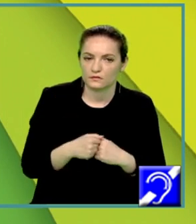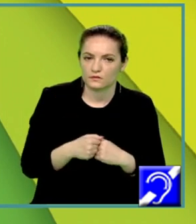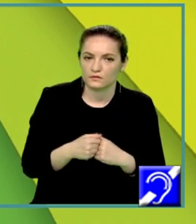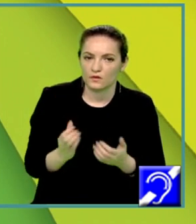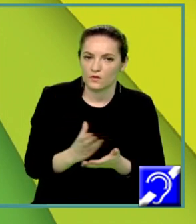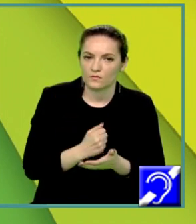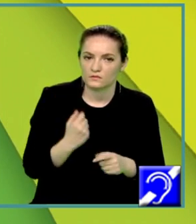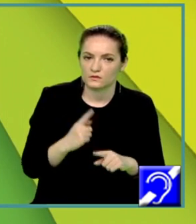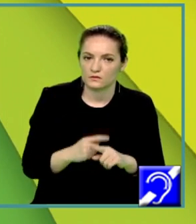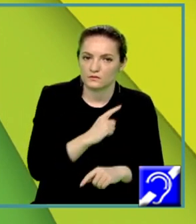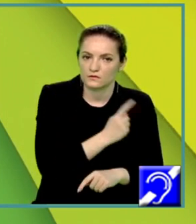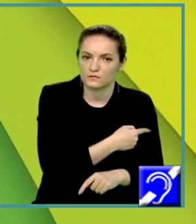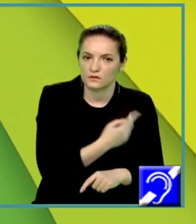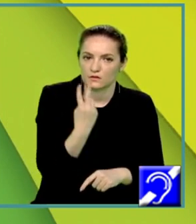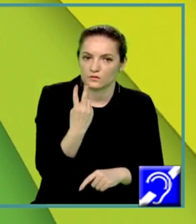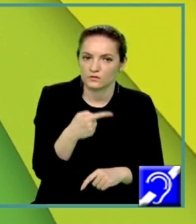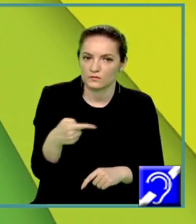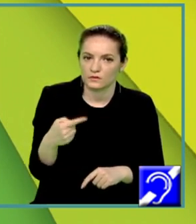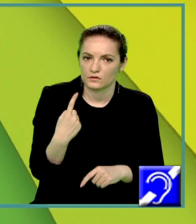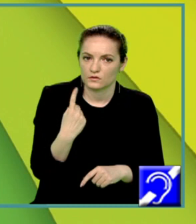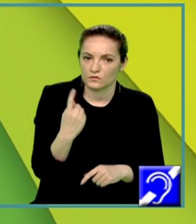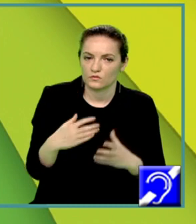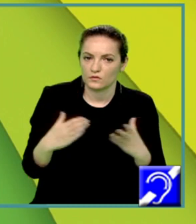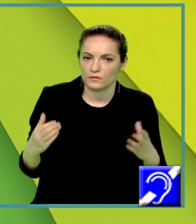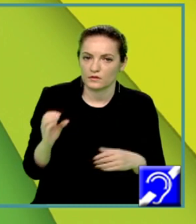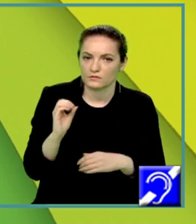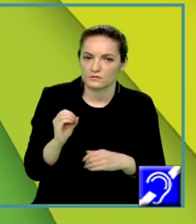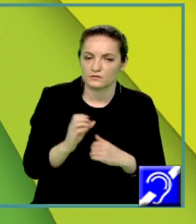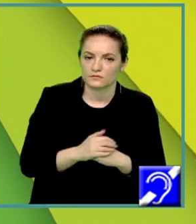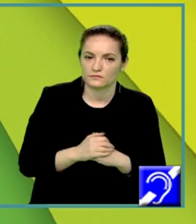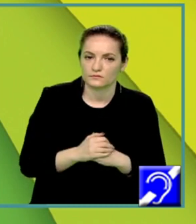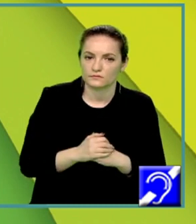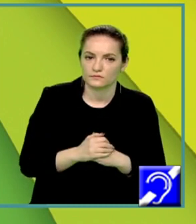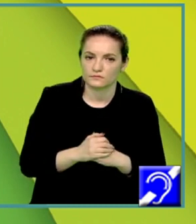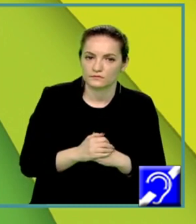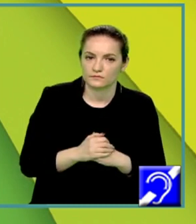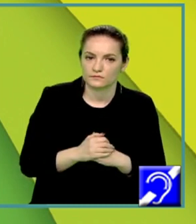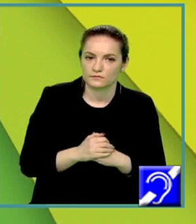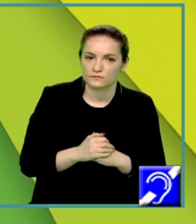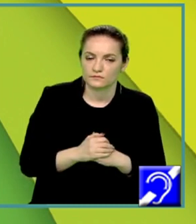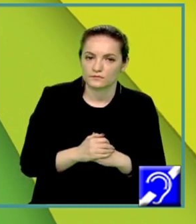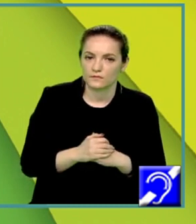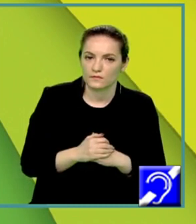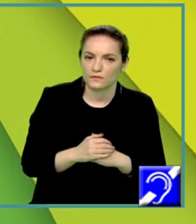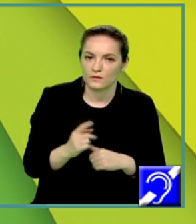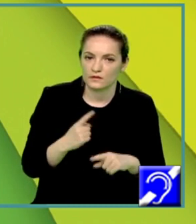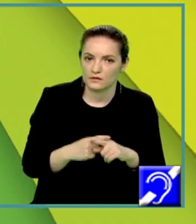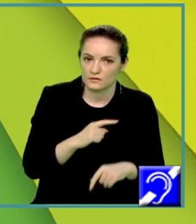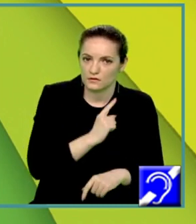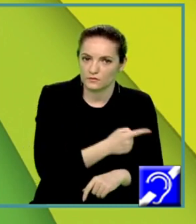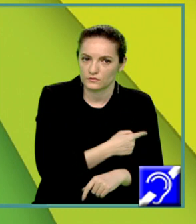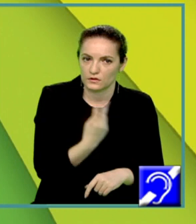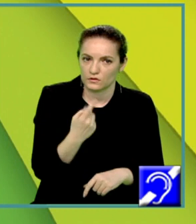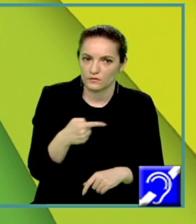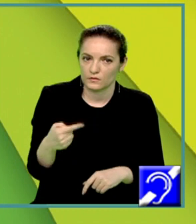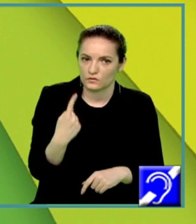obține x la a doua minus 1 mai mare decât 0. Voi lua ecuația asociată, x la a doua minus 1